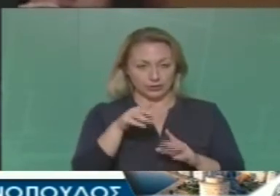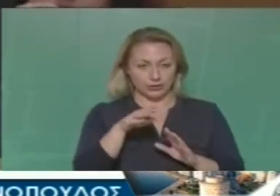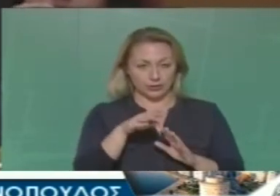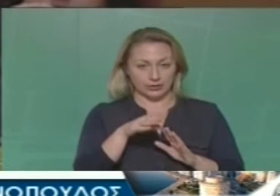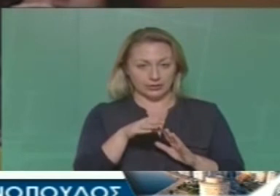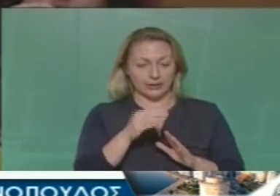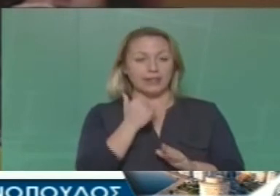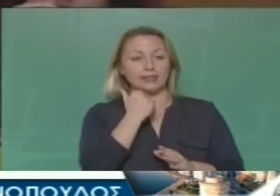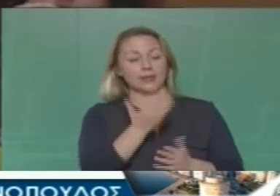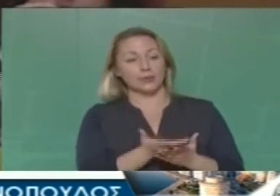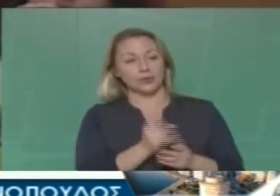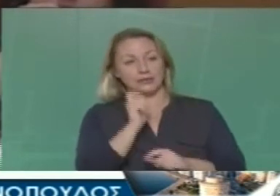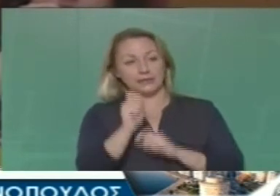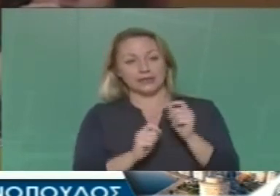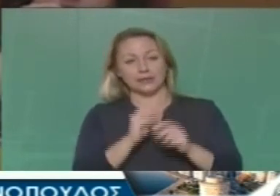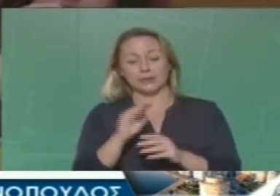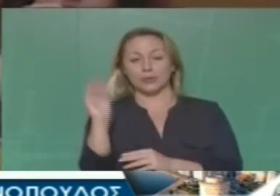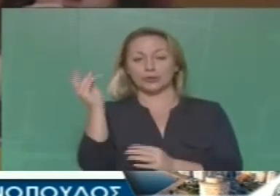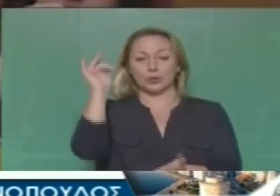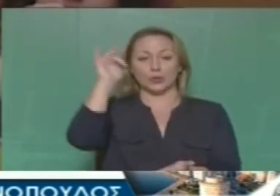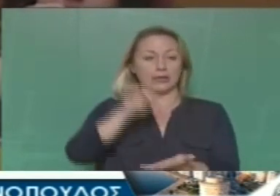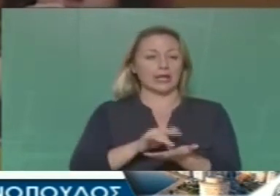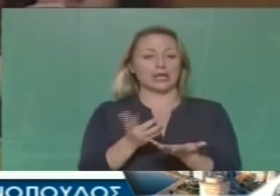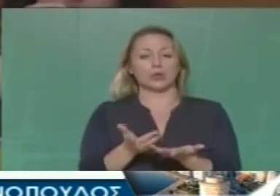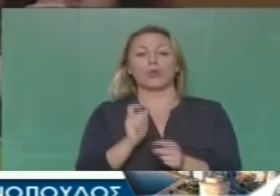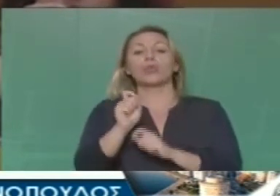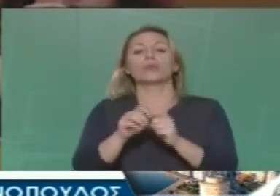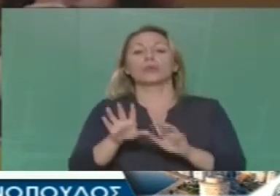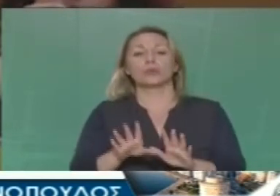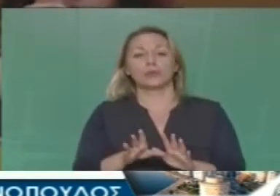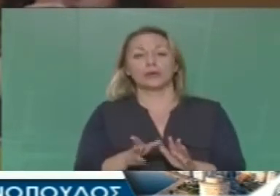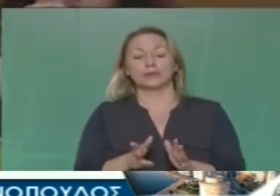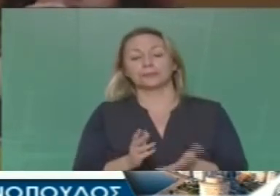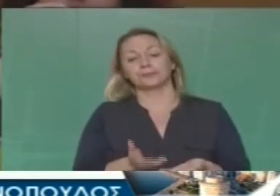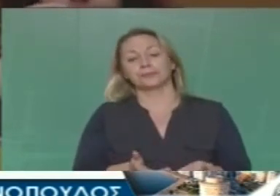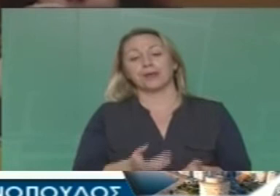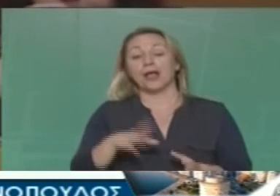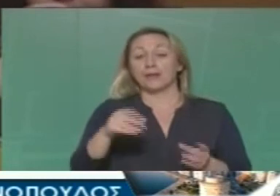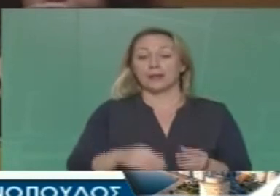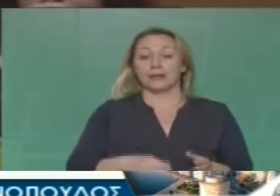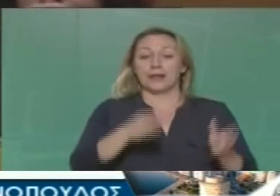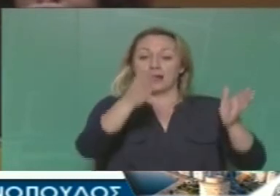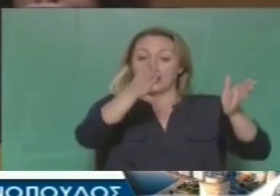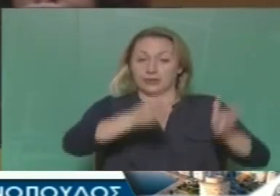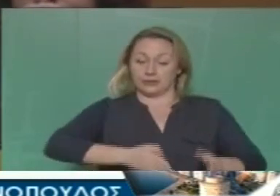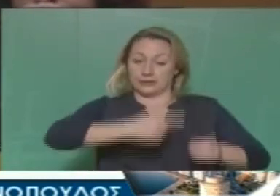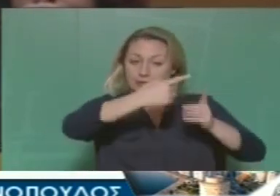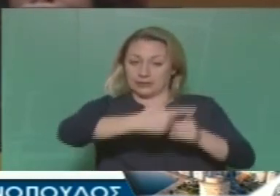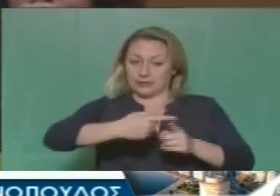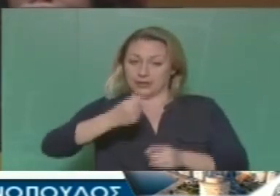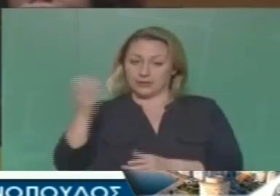Γιατί δεν μπορούσε να γίνουν πολιτιστικό κέντρο ας πούμε για παράδειγμα σε κάποια περιοχή αυτά Στα κοιμητήρια Πάρα πολλά λεφτά